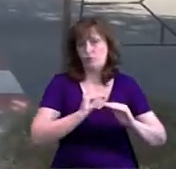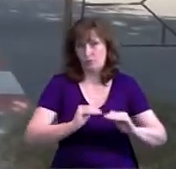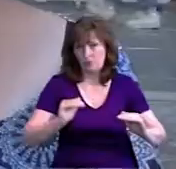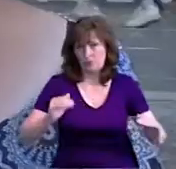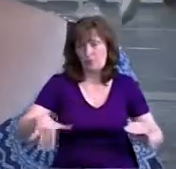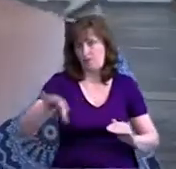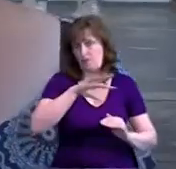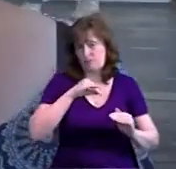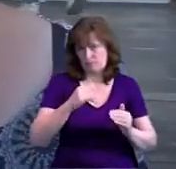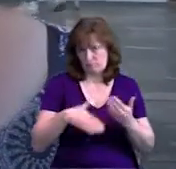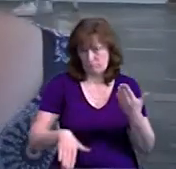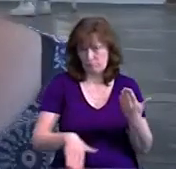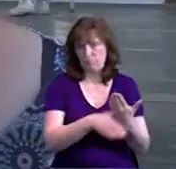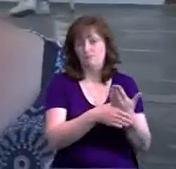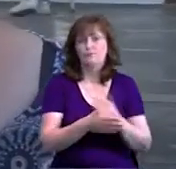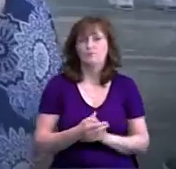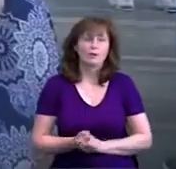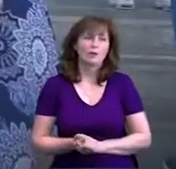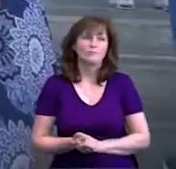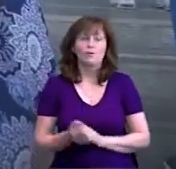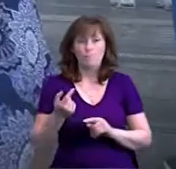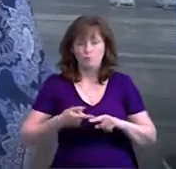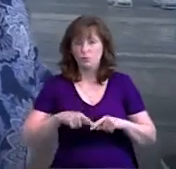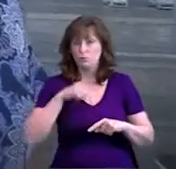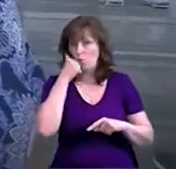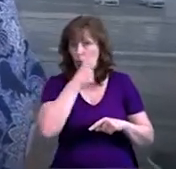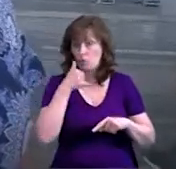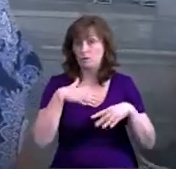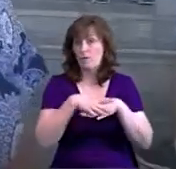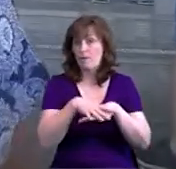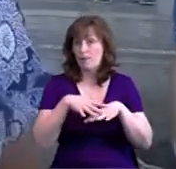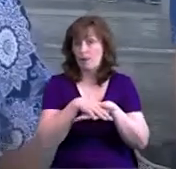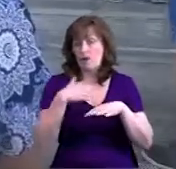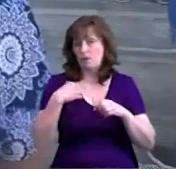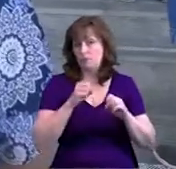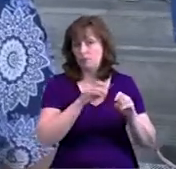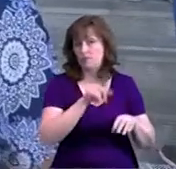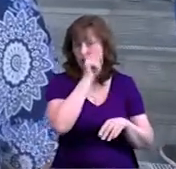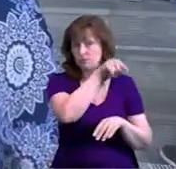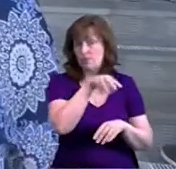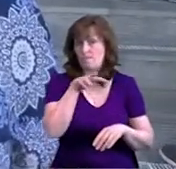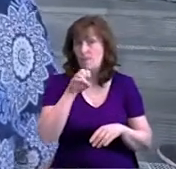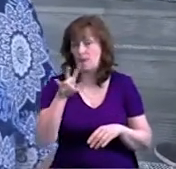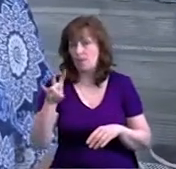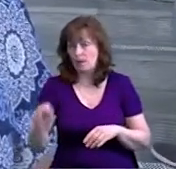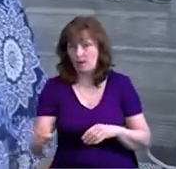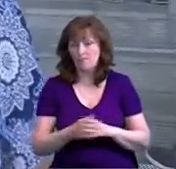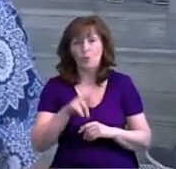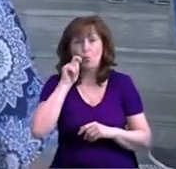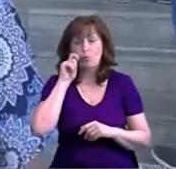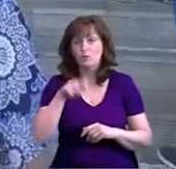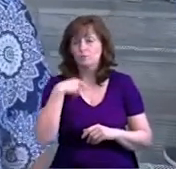організовано. Скрізь завжди возили наших дітей. Цьому році математику ми складали у мені, далі